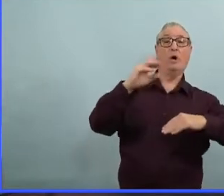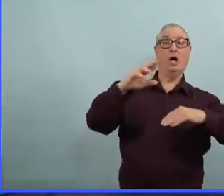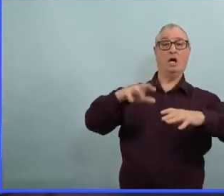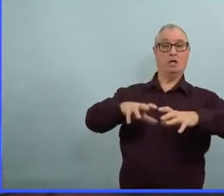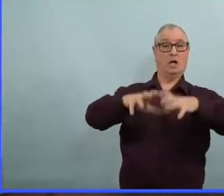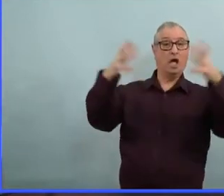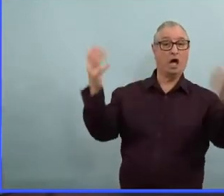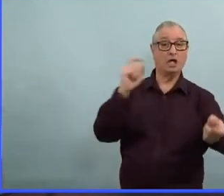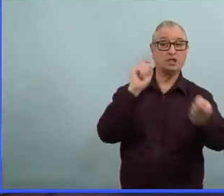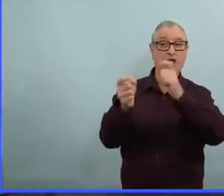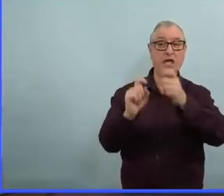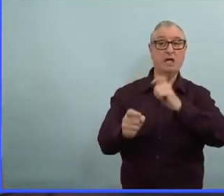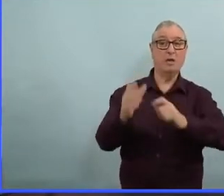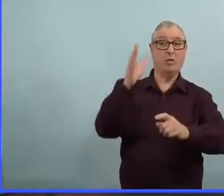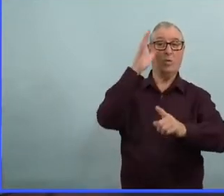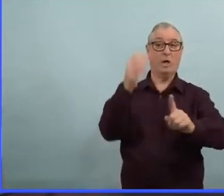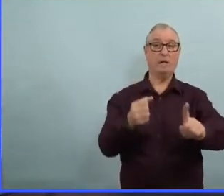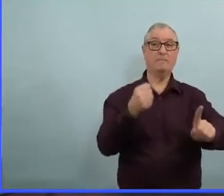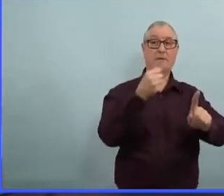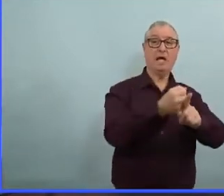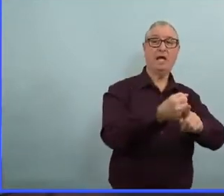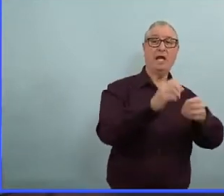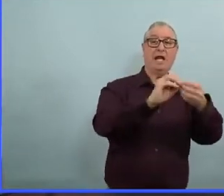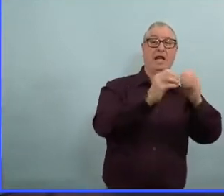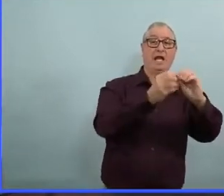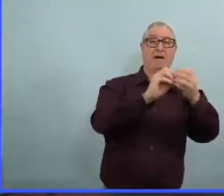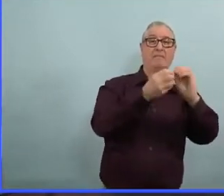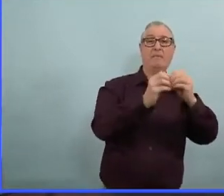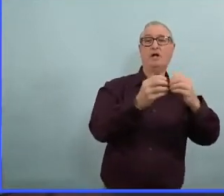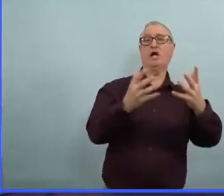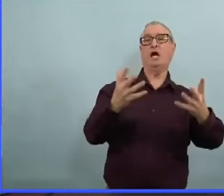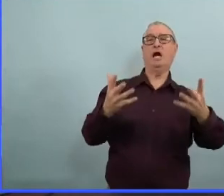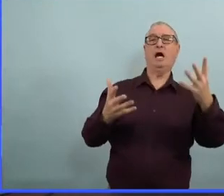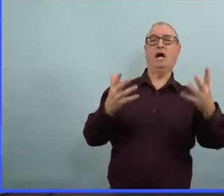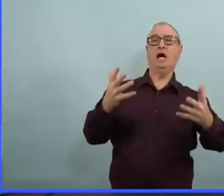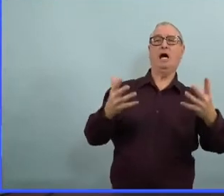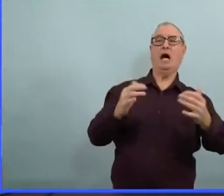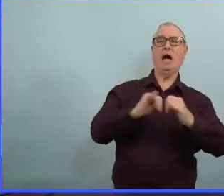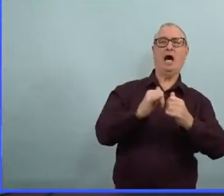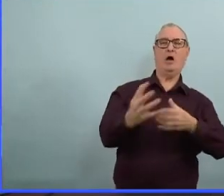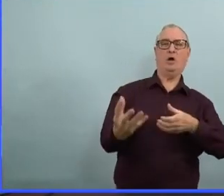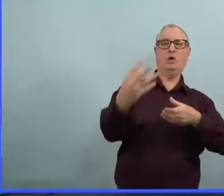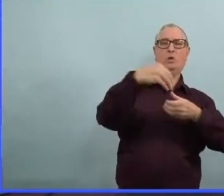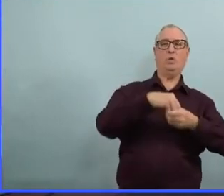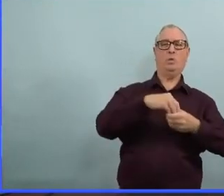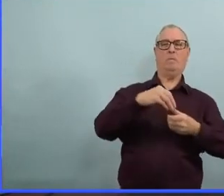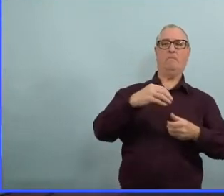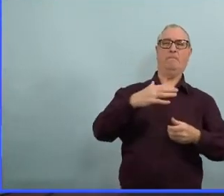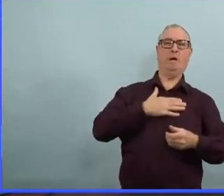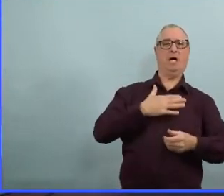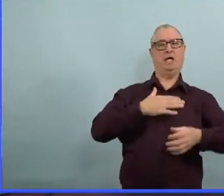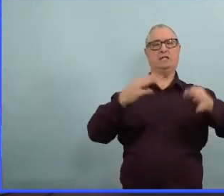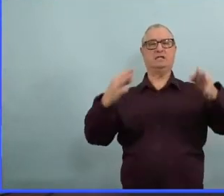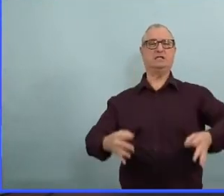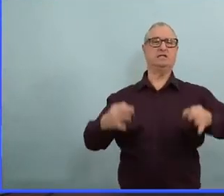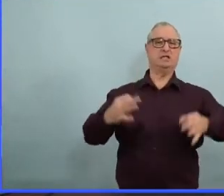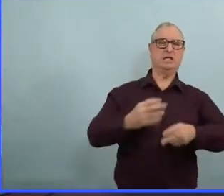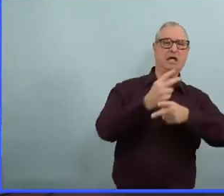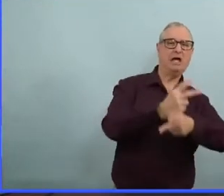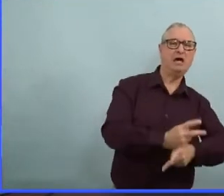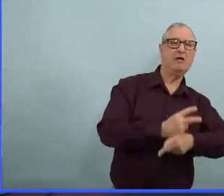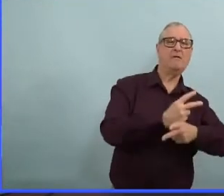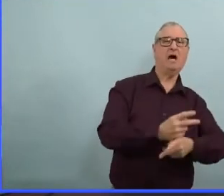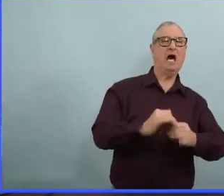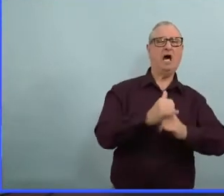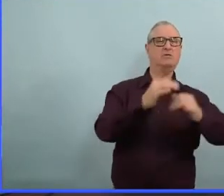nous continuons à envoyer ce message au sujet des gestes de base de la vaccination. Nous avançons très prudemment parce que,